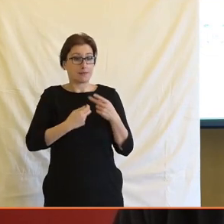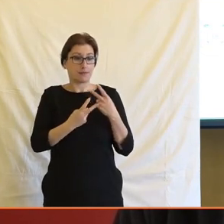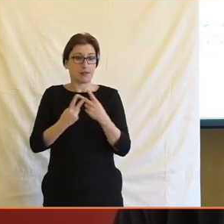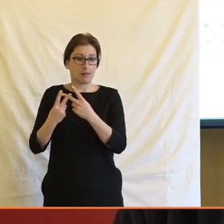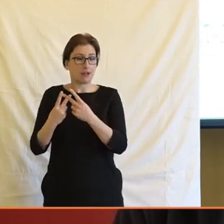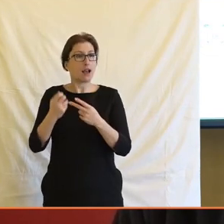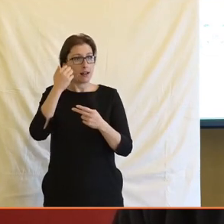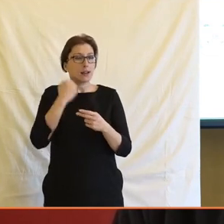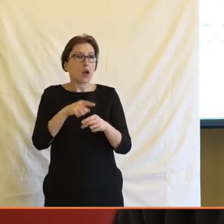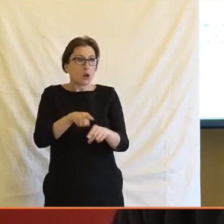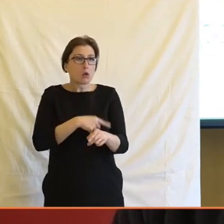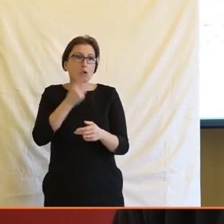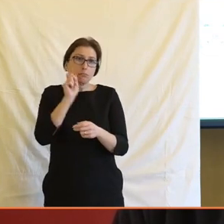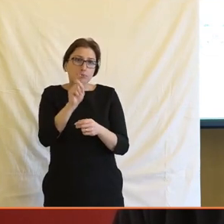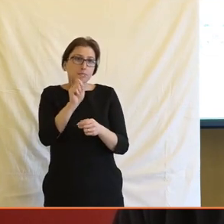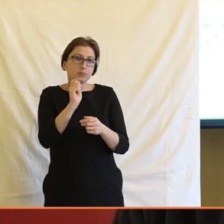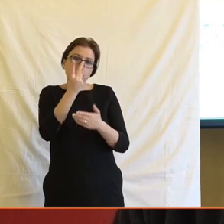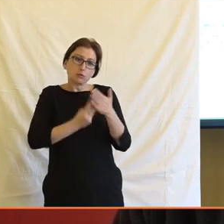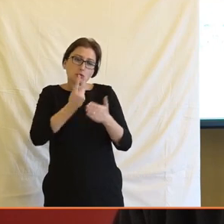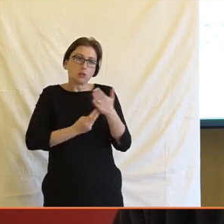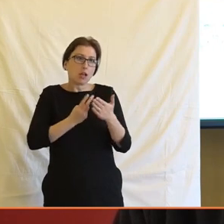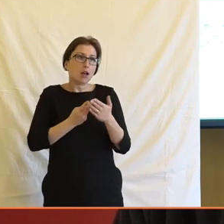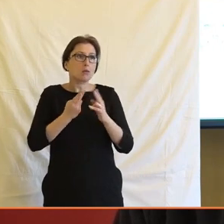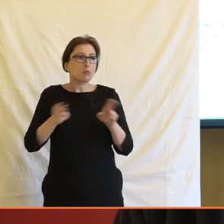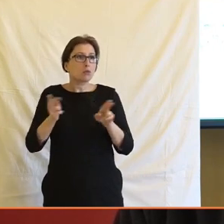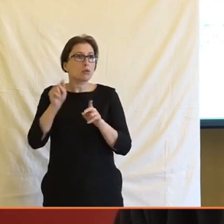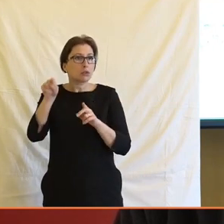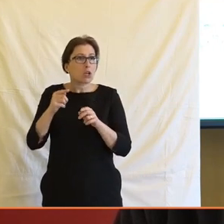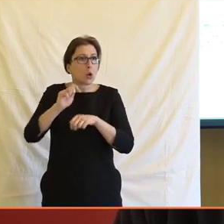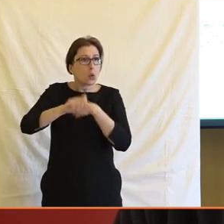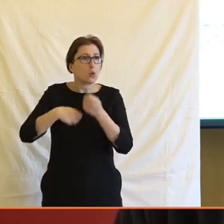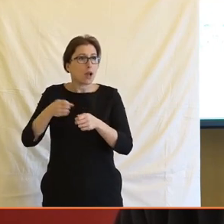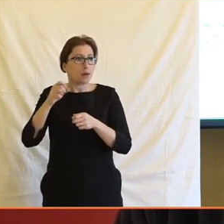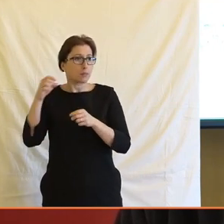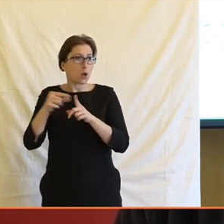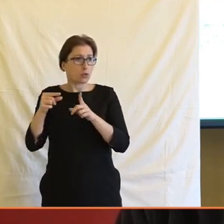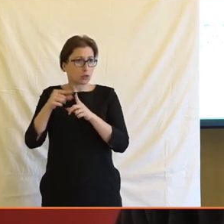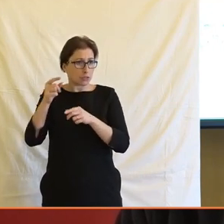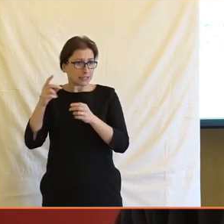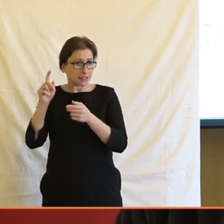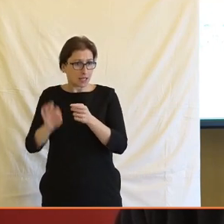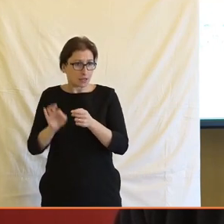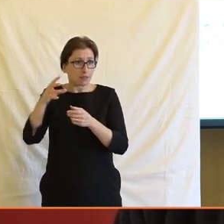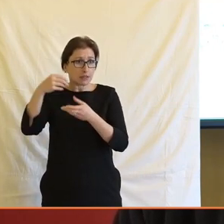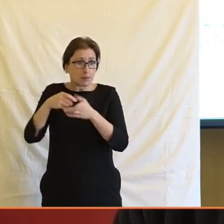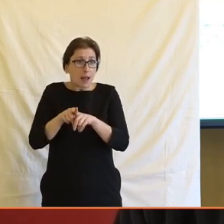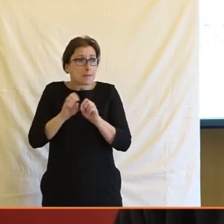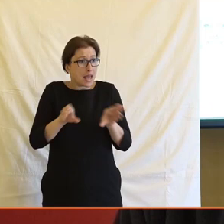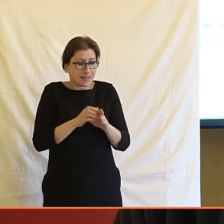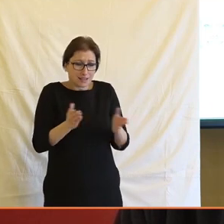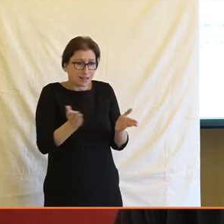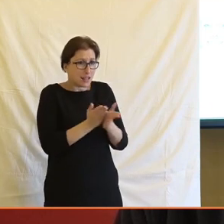kterém lidi tráví hodně času a hodně tam klikají, tak proč jste si neotevřeli porno server? Proč děláte média? Protože jako